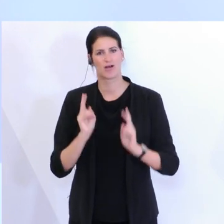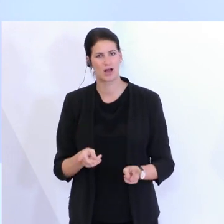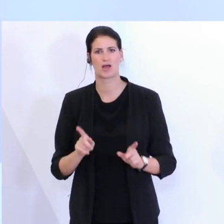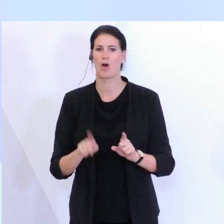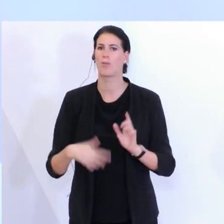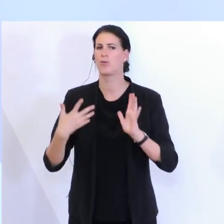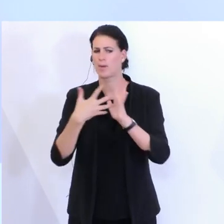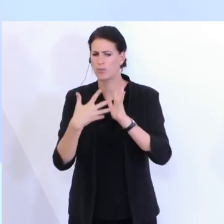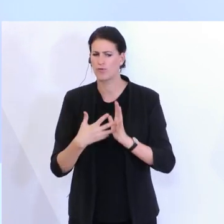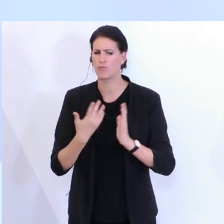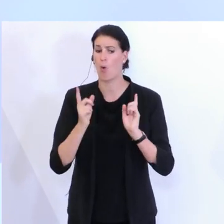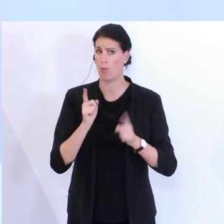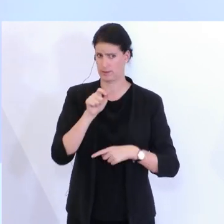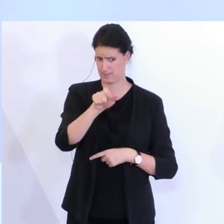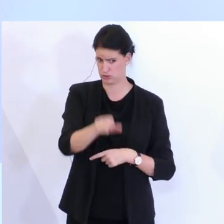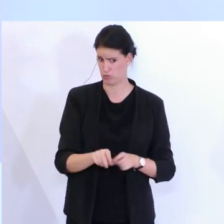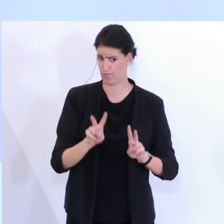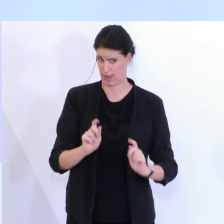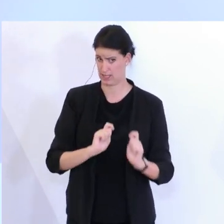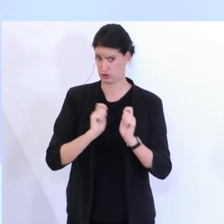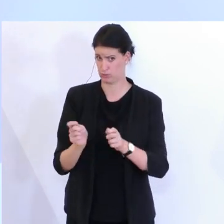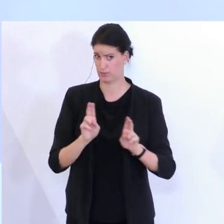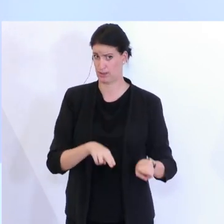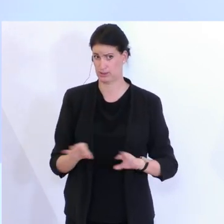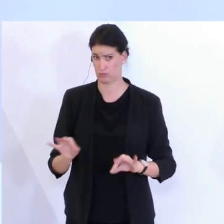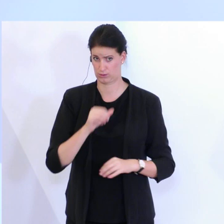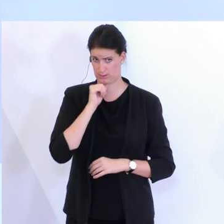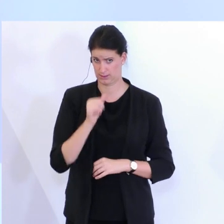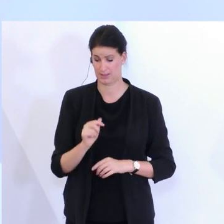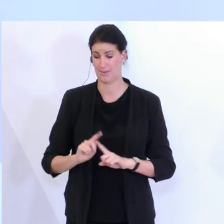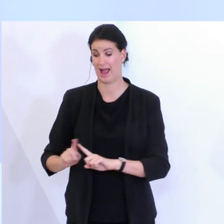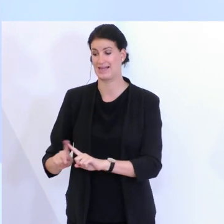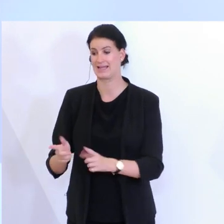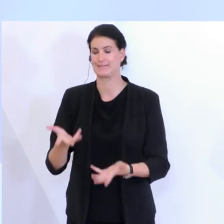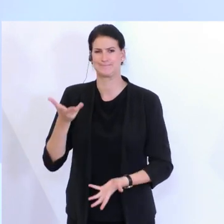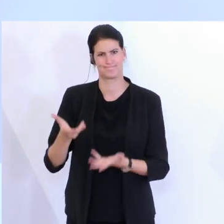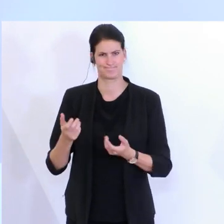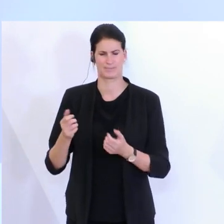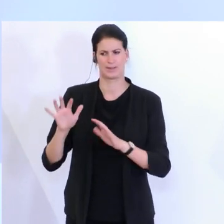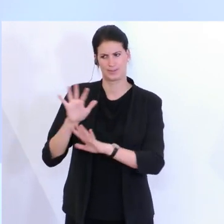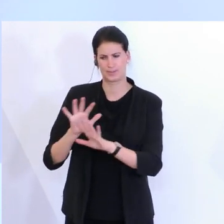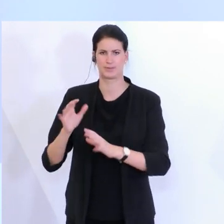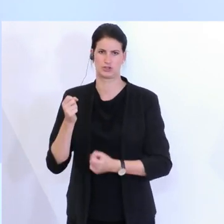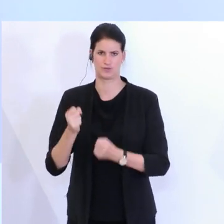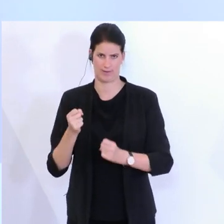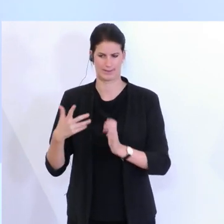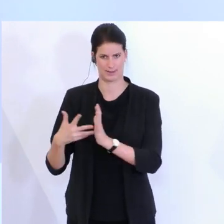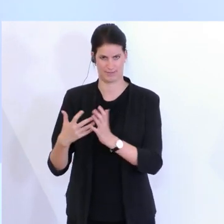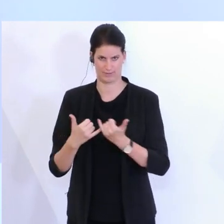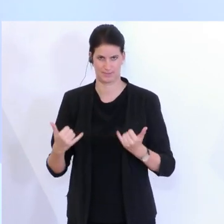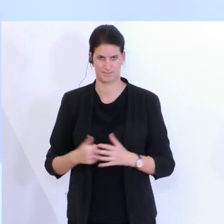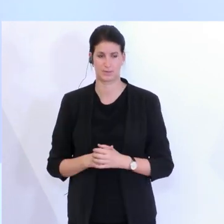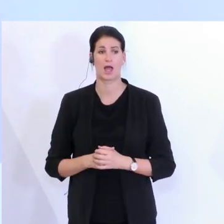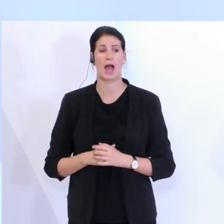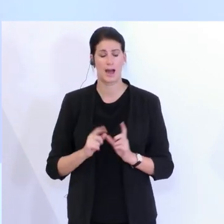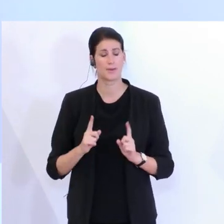Anspruchberechtigter ist. Bei allen anderen ist das so nicht der Fall. Da sind wir aber dabei. Wir planen durchaus noch weitere Ausweitungsschritte,